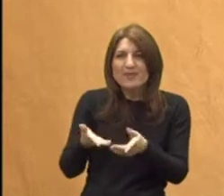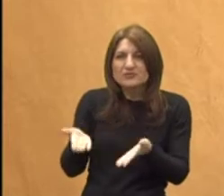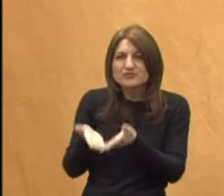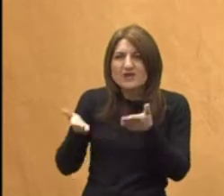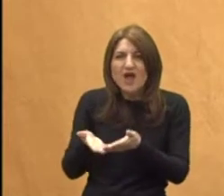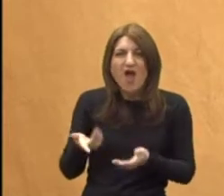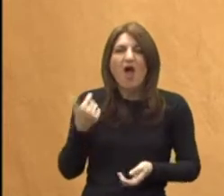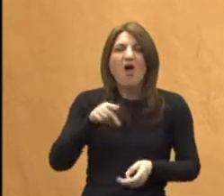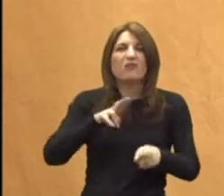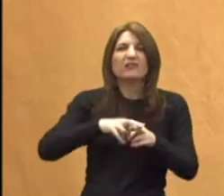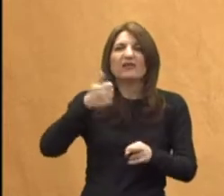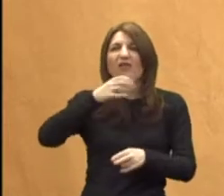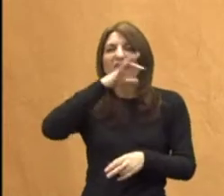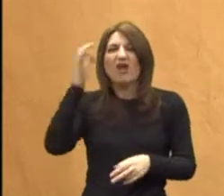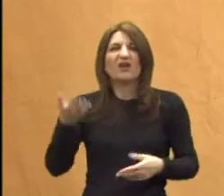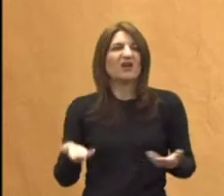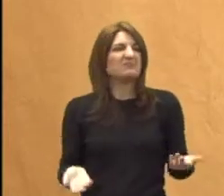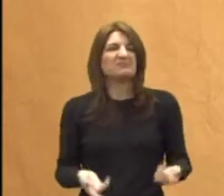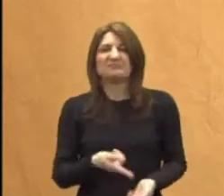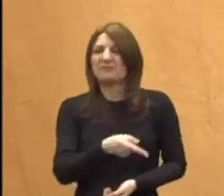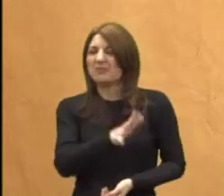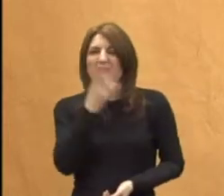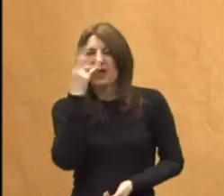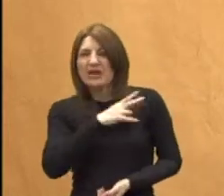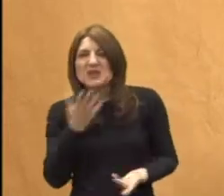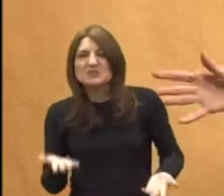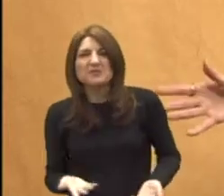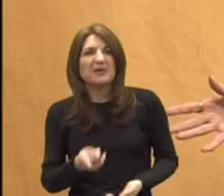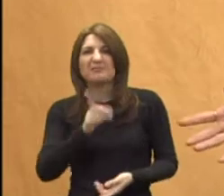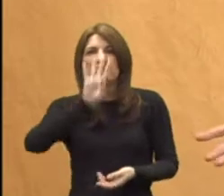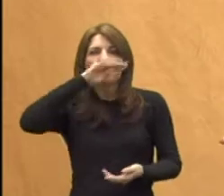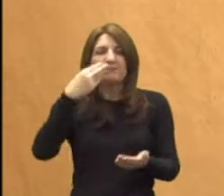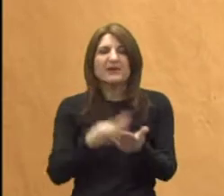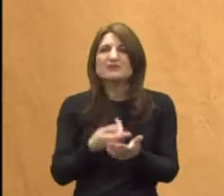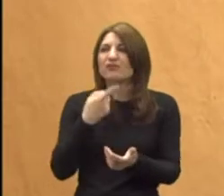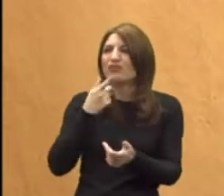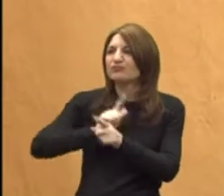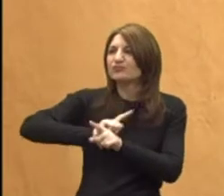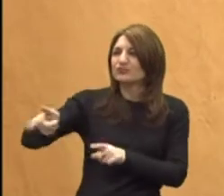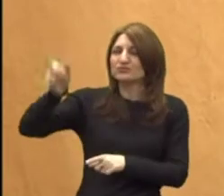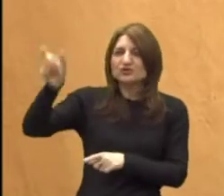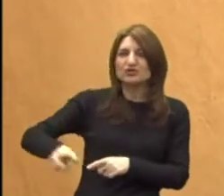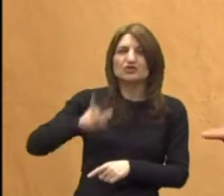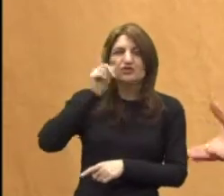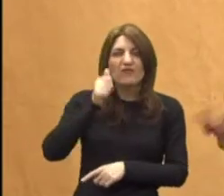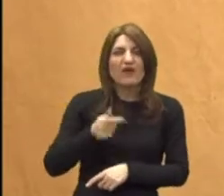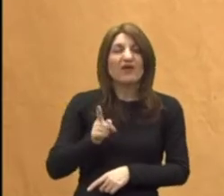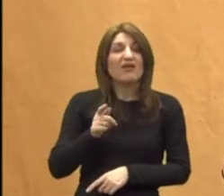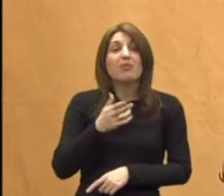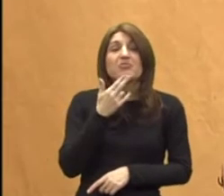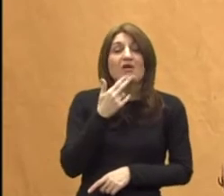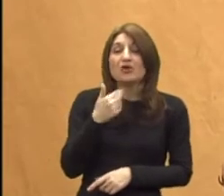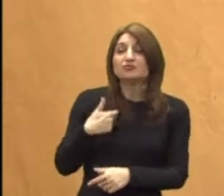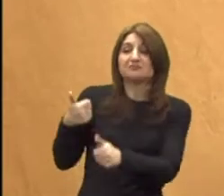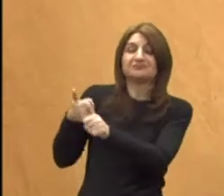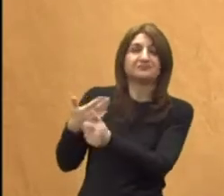koji od njega stvaraju osobu netolerantnu, osobu koja ne priznaje različitosti, osoba koja čak i neće živjeti sa